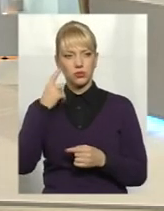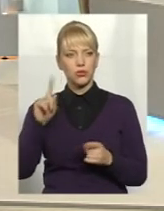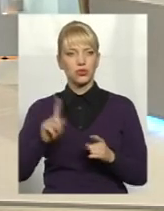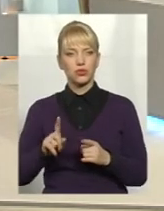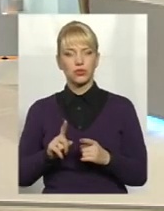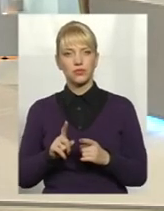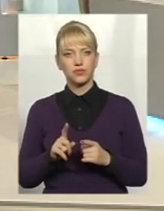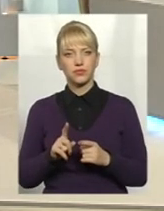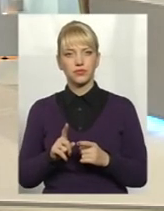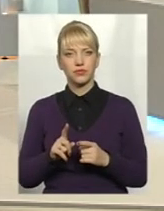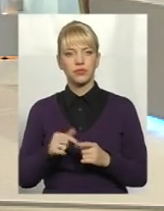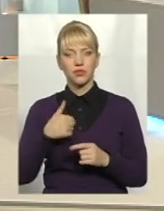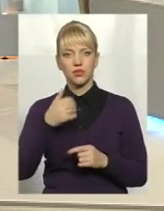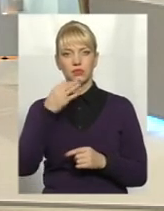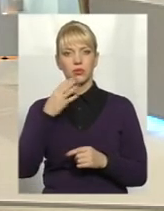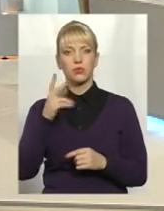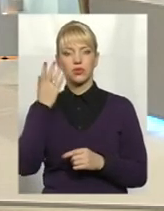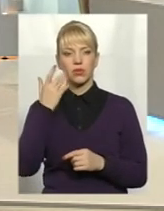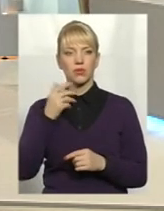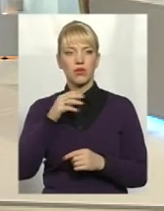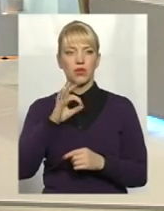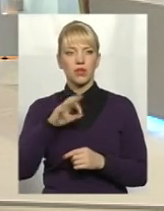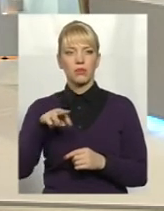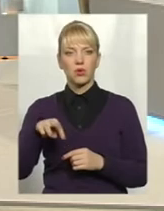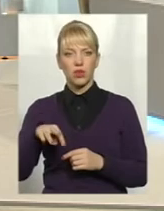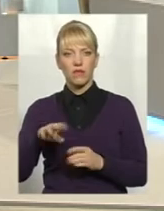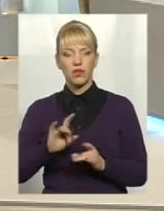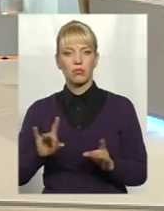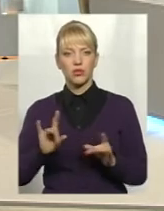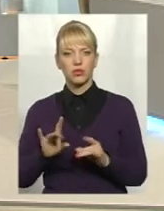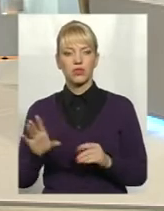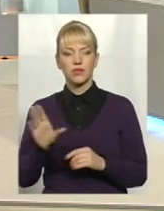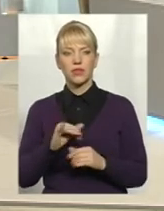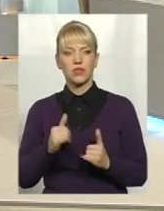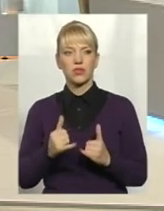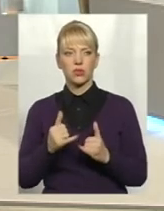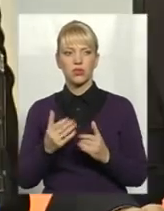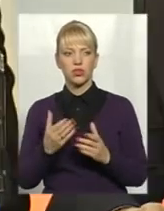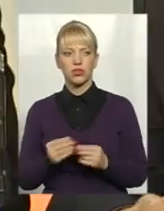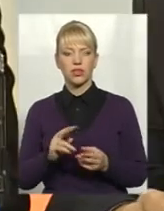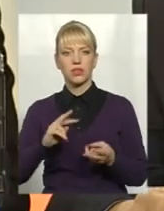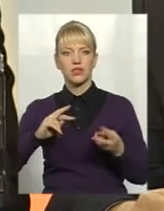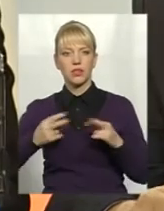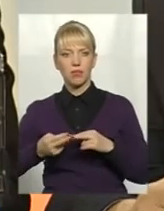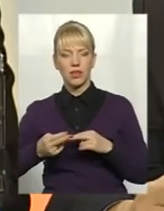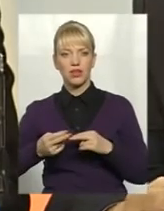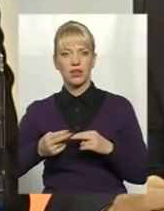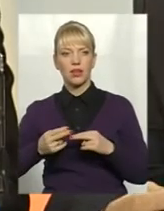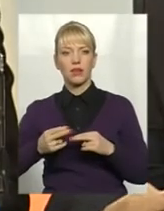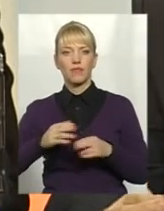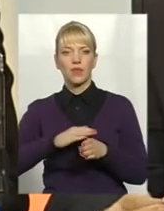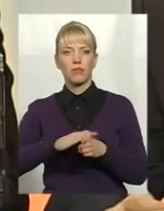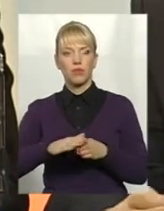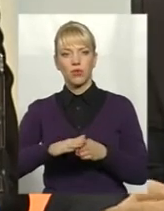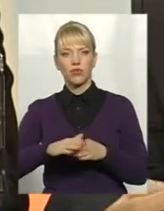мені сподобалося, як Олена Миколаївна пояснила, все, на сьогоднішній день замінити повністю ринок,